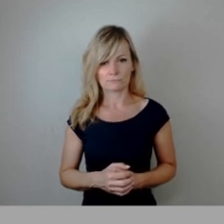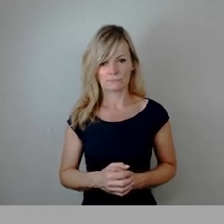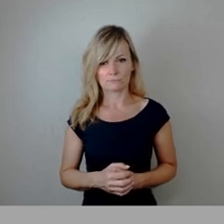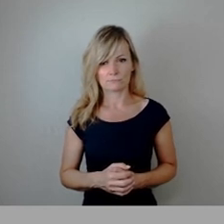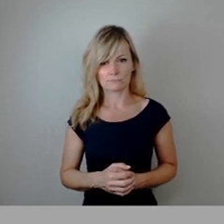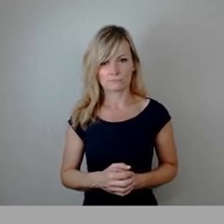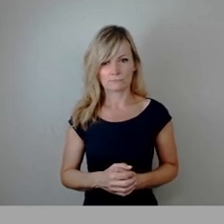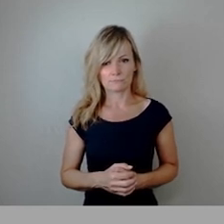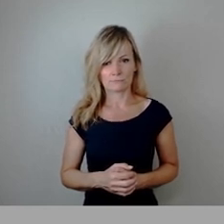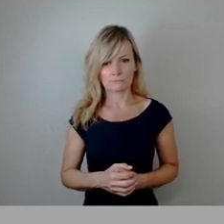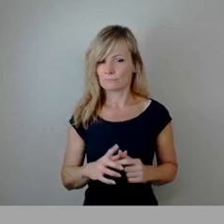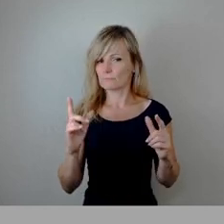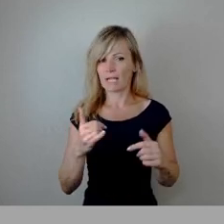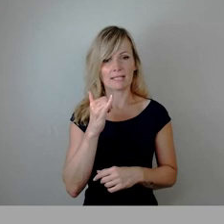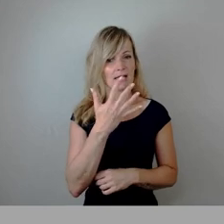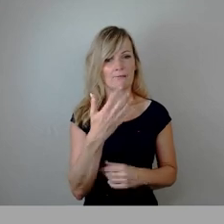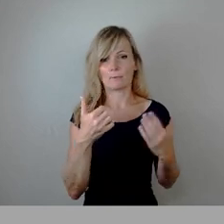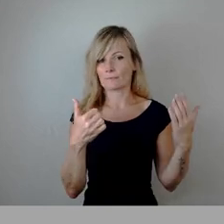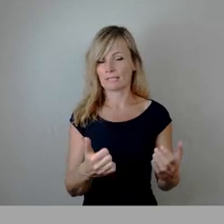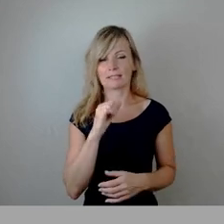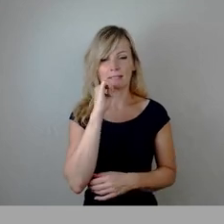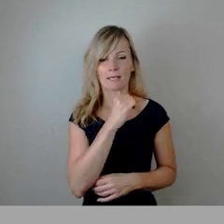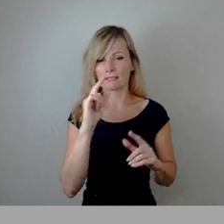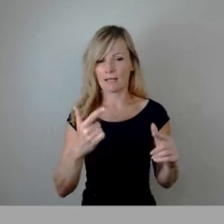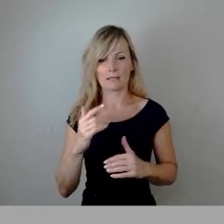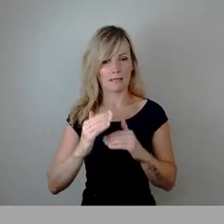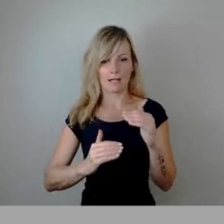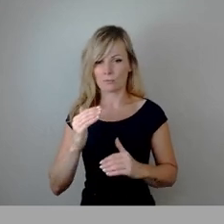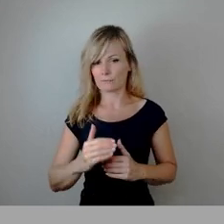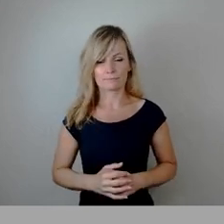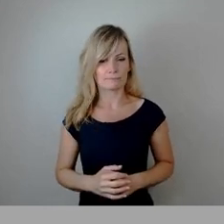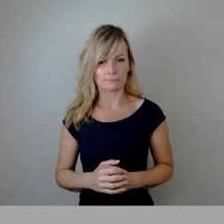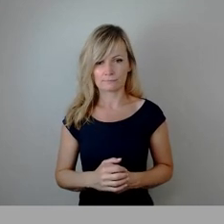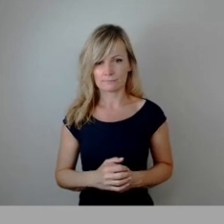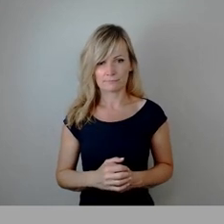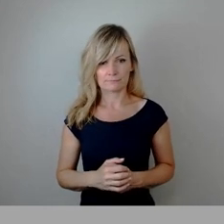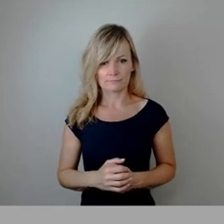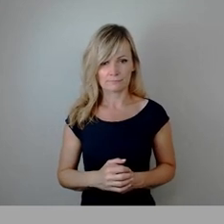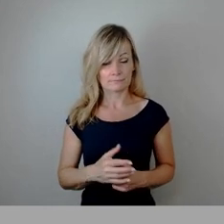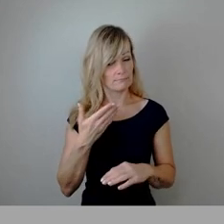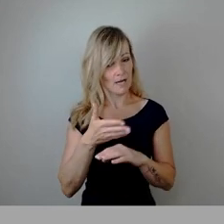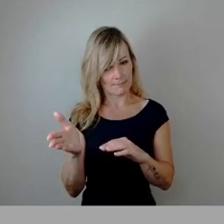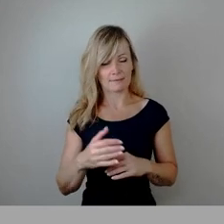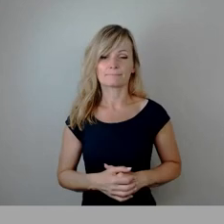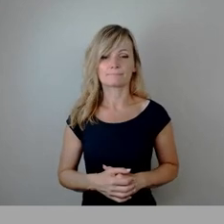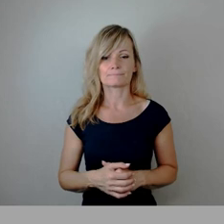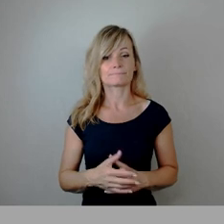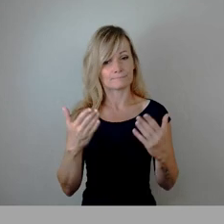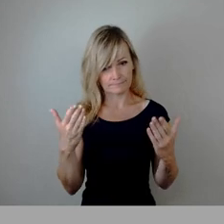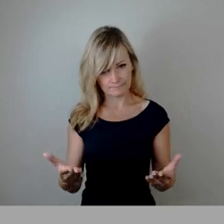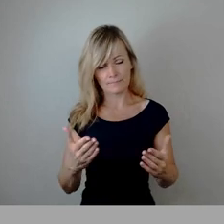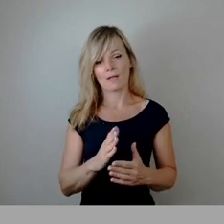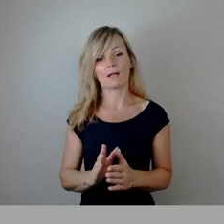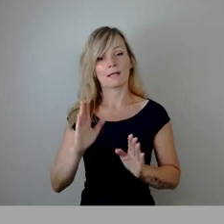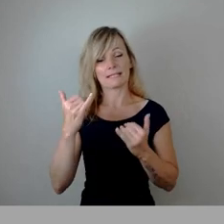Keine Ja, 65 Nein, keine Enthaltungen. Damit abgelehnt. Wir kommen damit zur Abstimmung über die